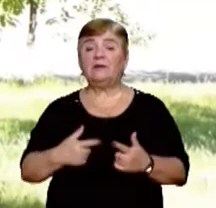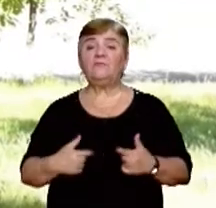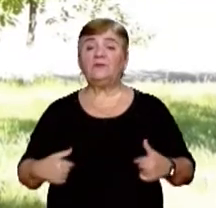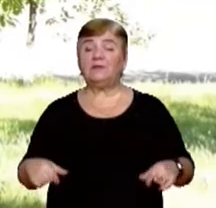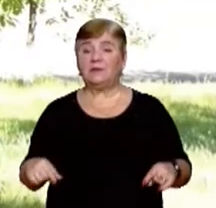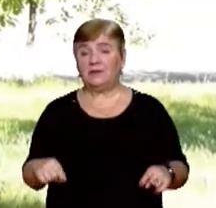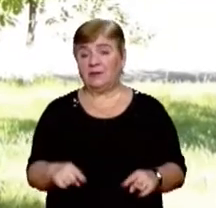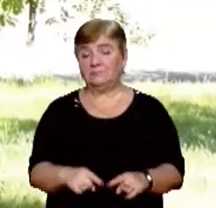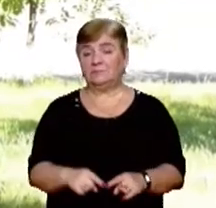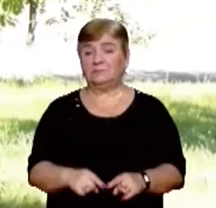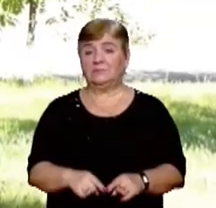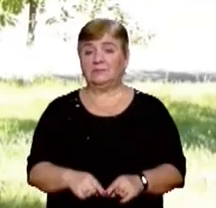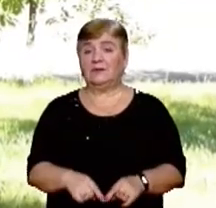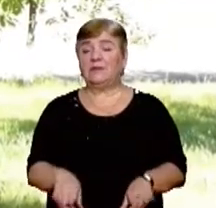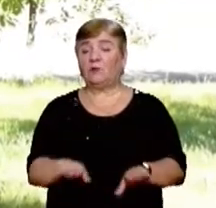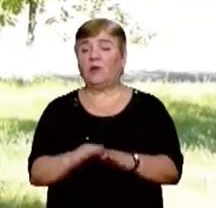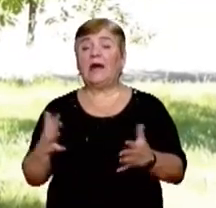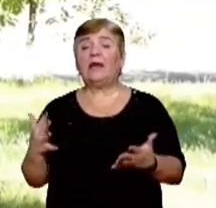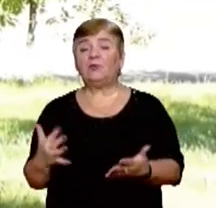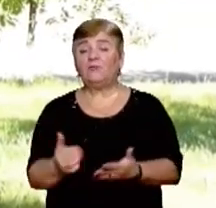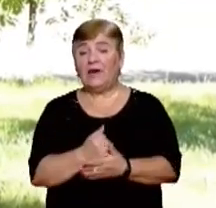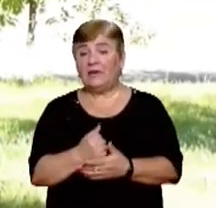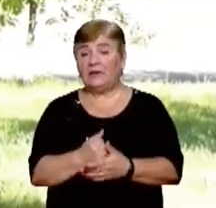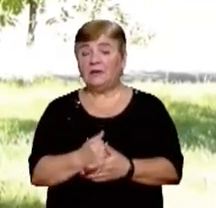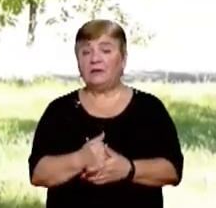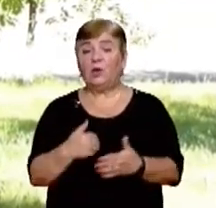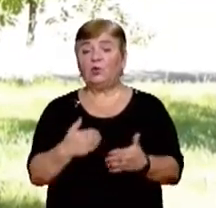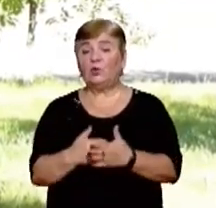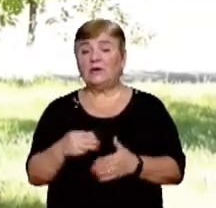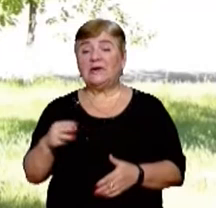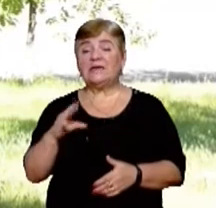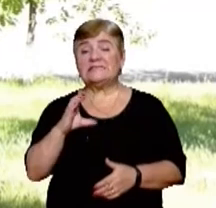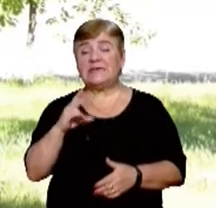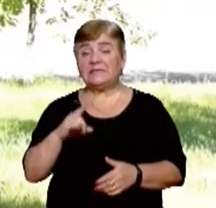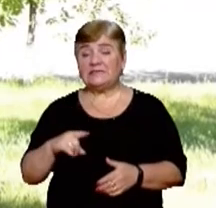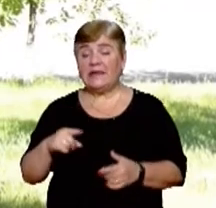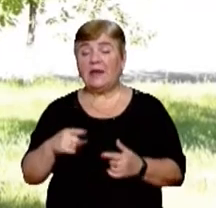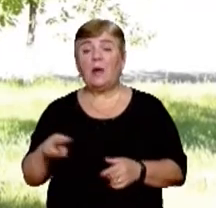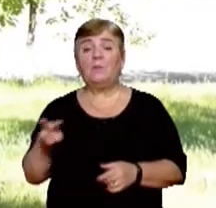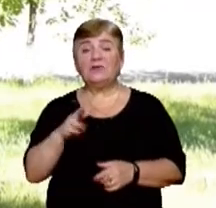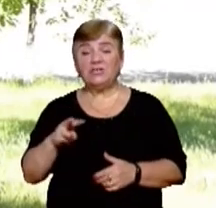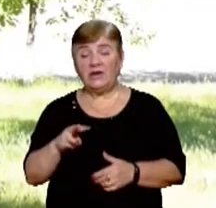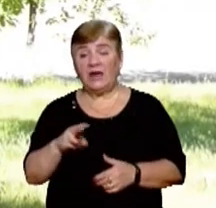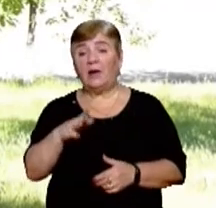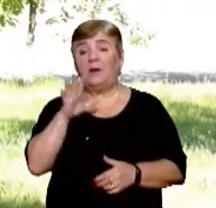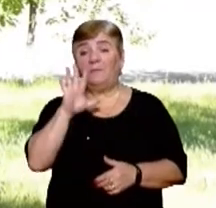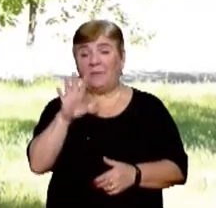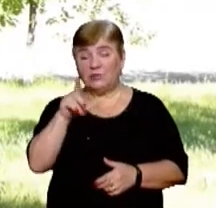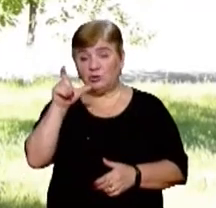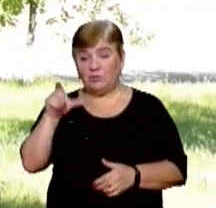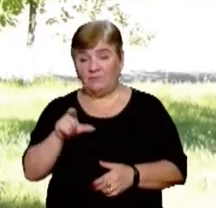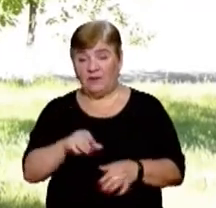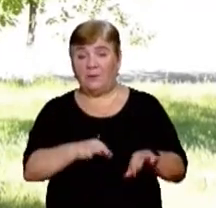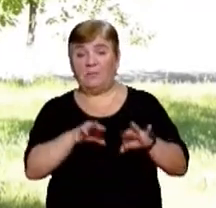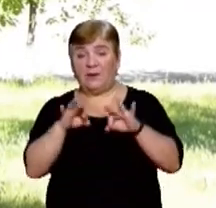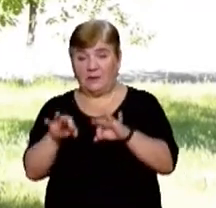гірське пошуково-рятувальне СМТ «Міжгір'я» в складі 5 чоловік. Вони